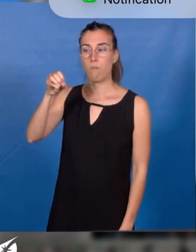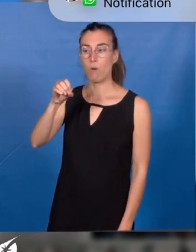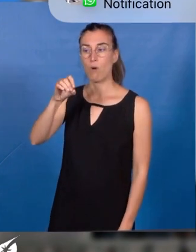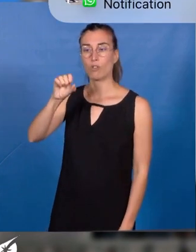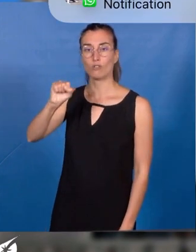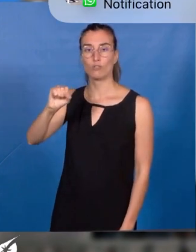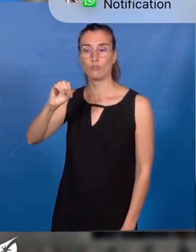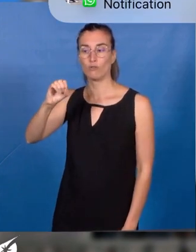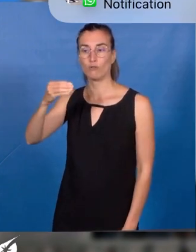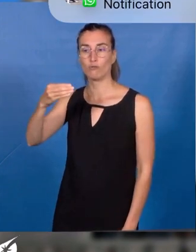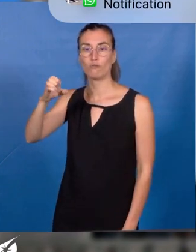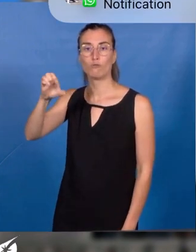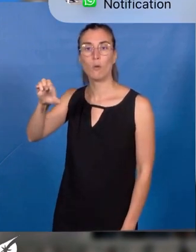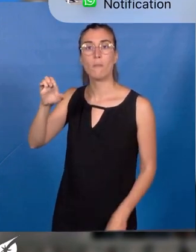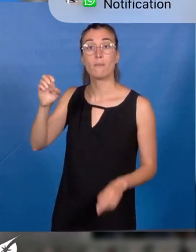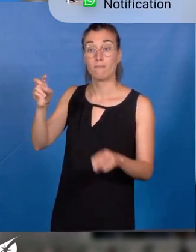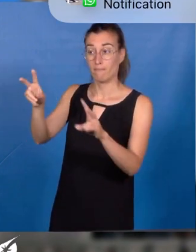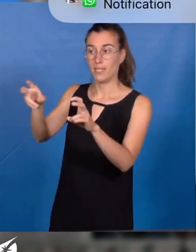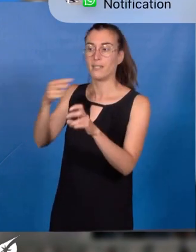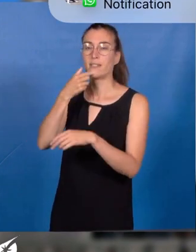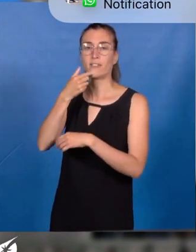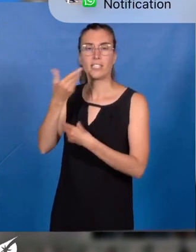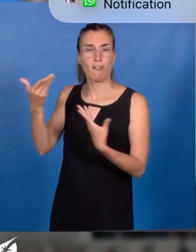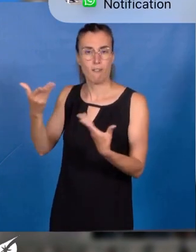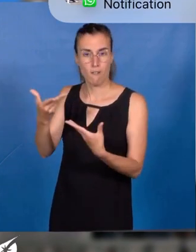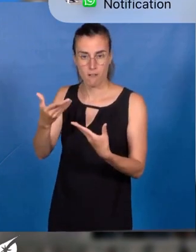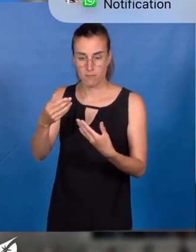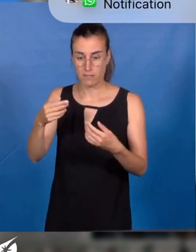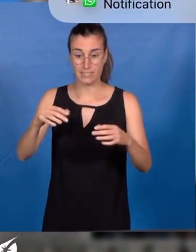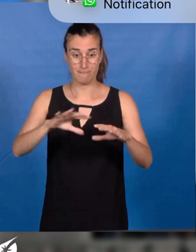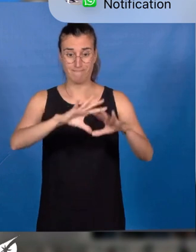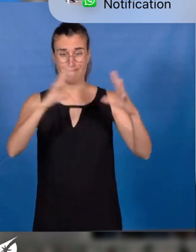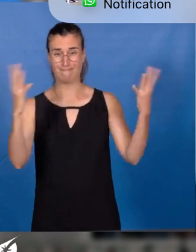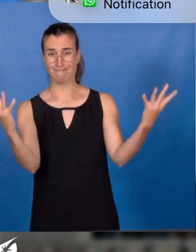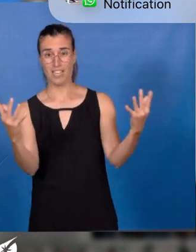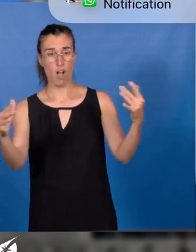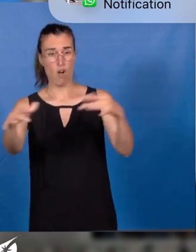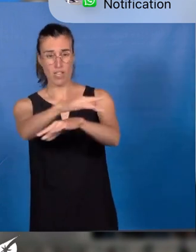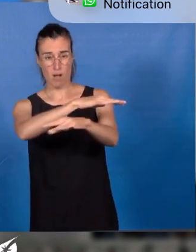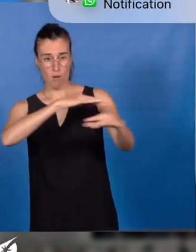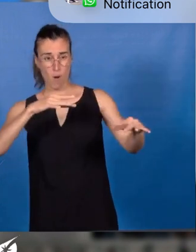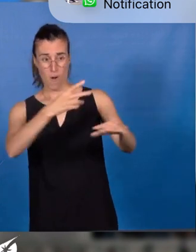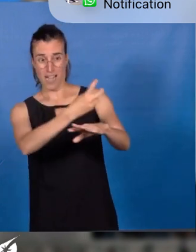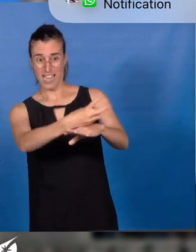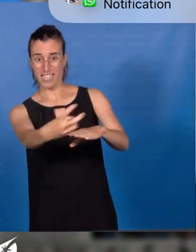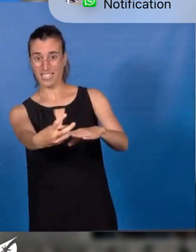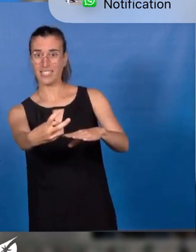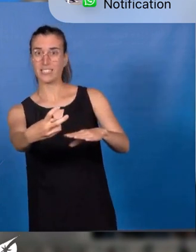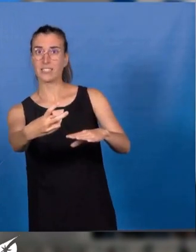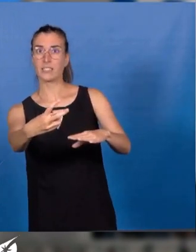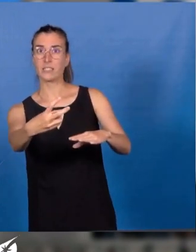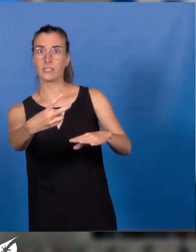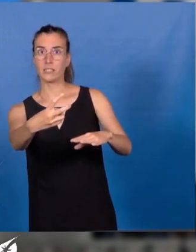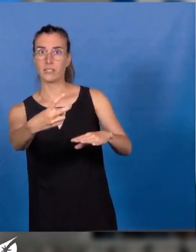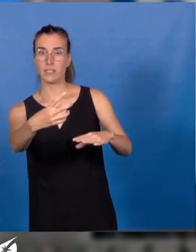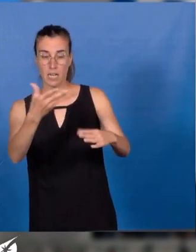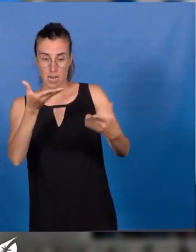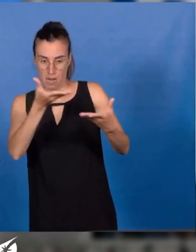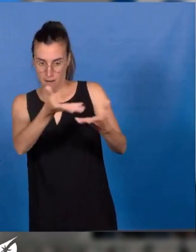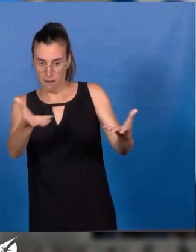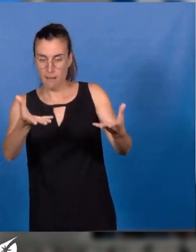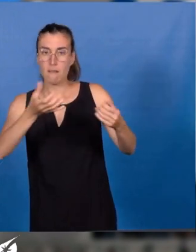des expositions à des risques environnementaux. C'est une notion très importante en santé globale, car elle permet de reconnaître les effets